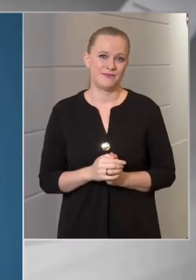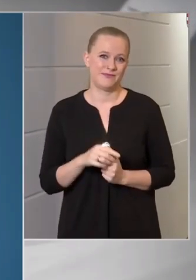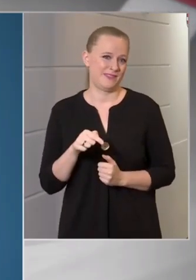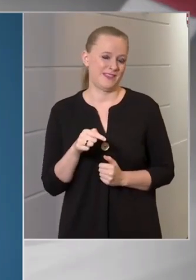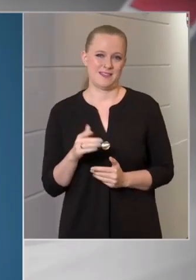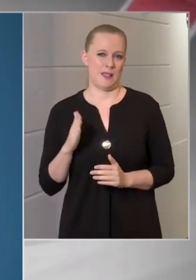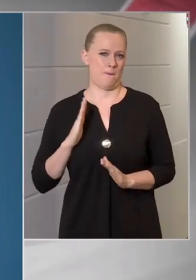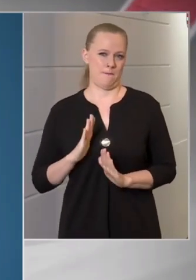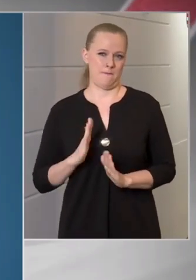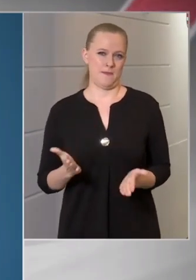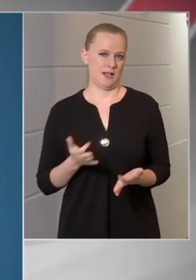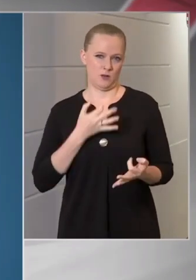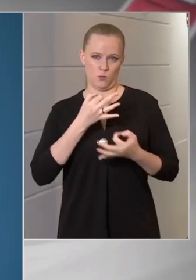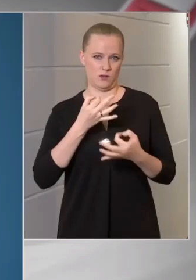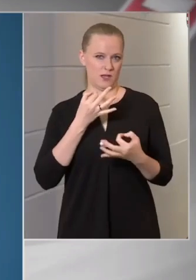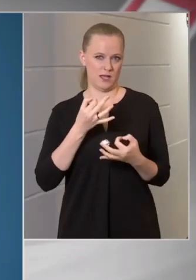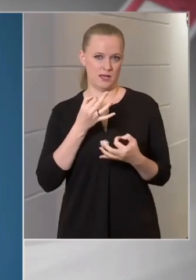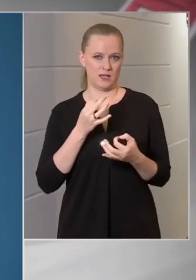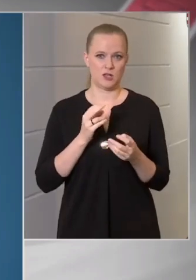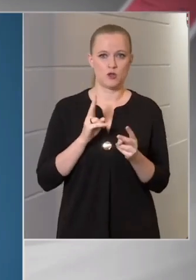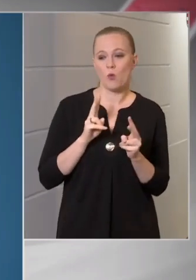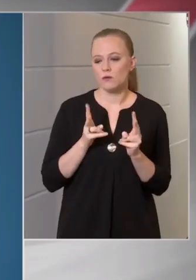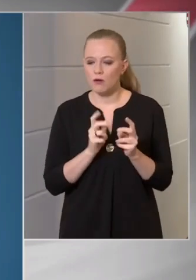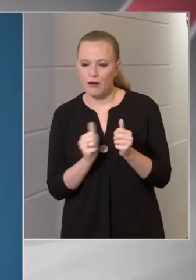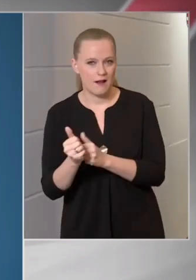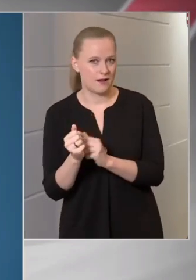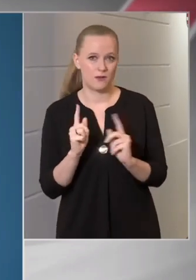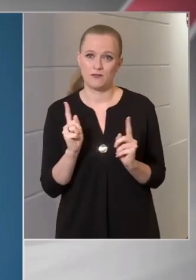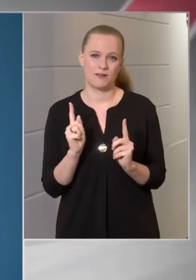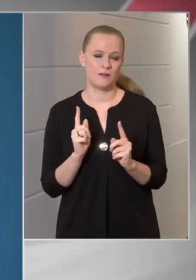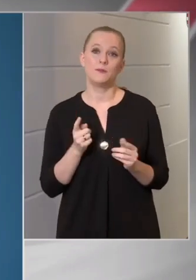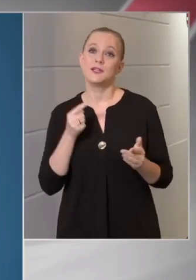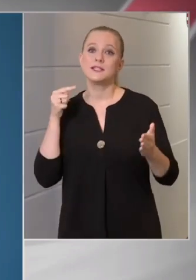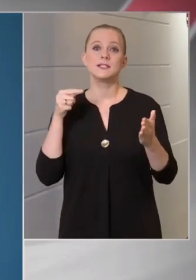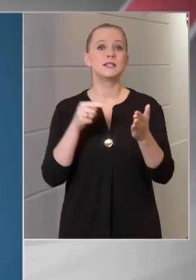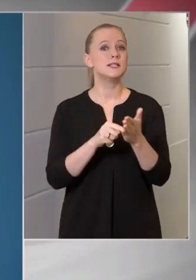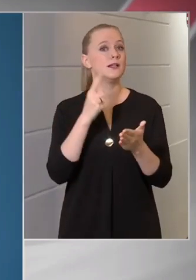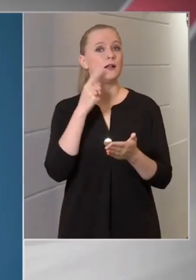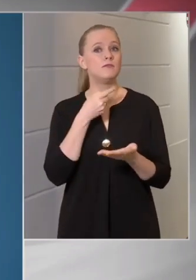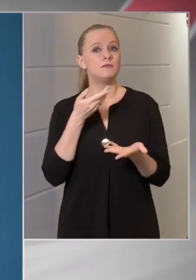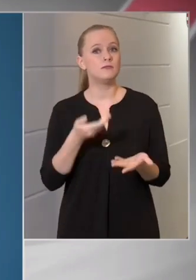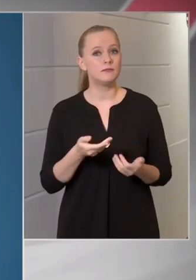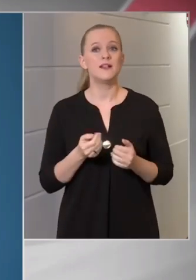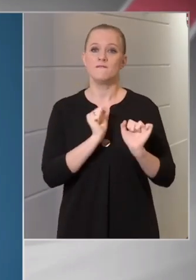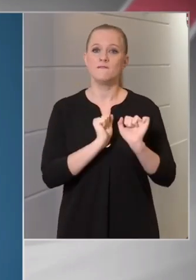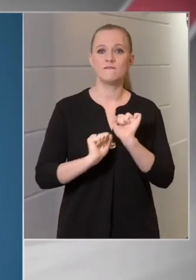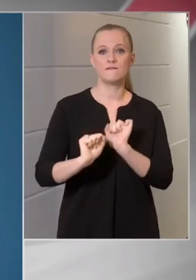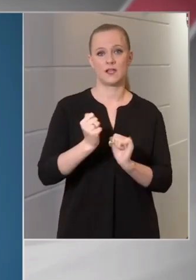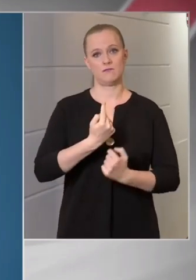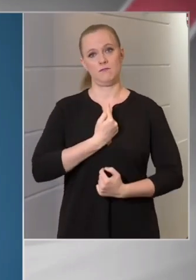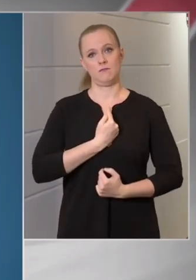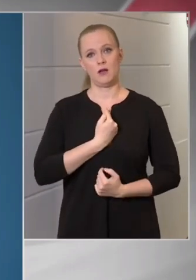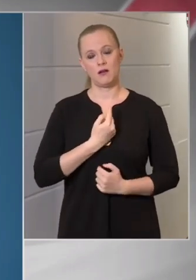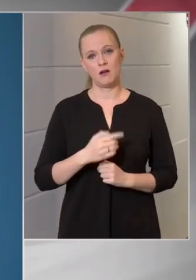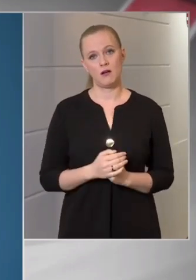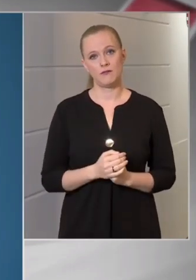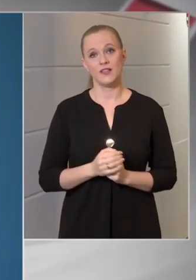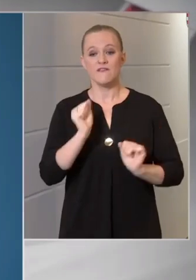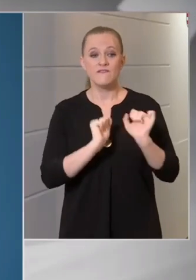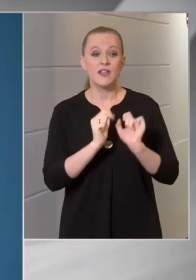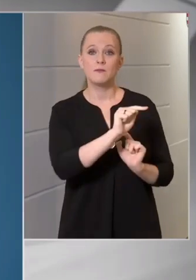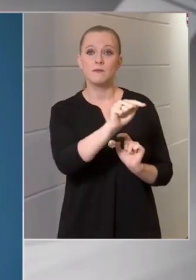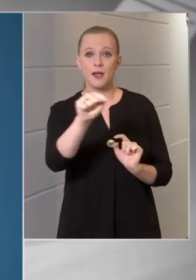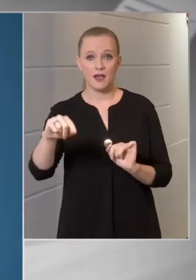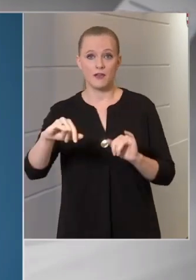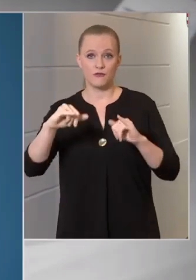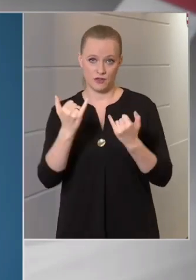méltó kérdéssor, hiszen az a cél, hogy megvédjük magunkat és másokat